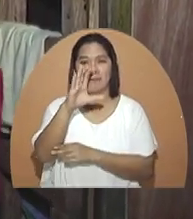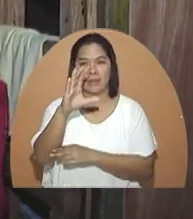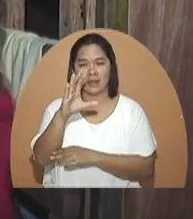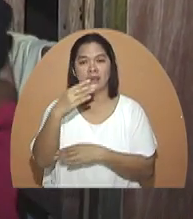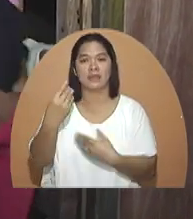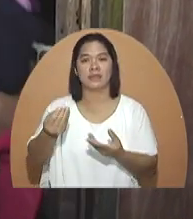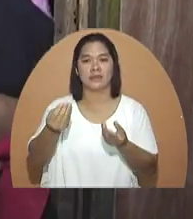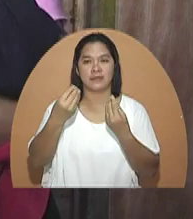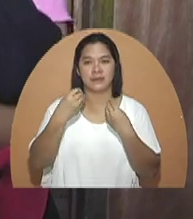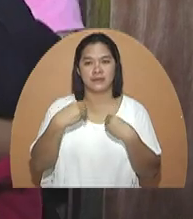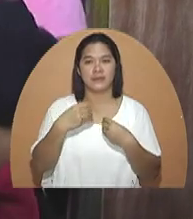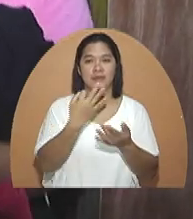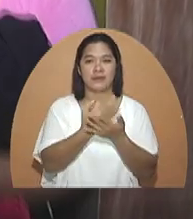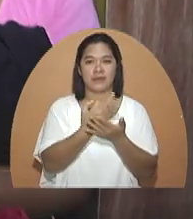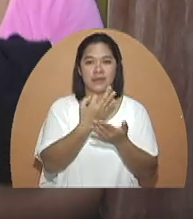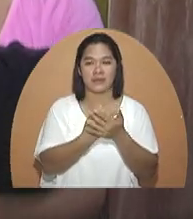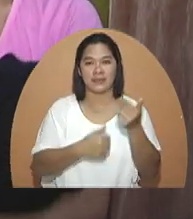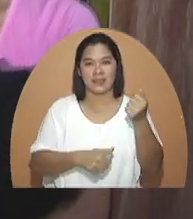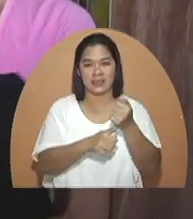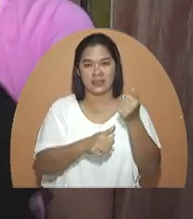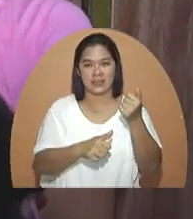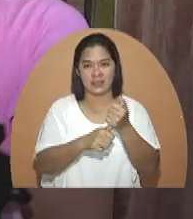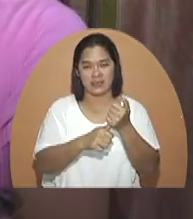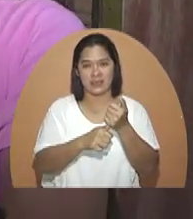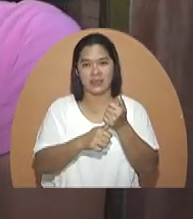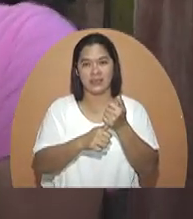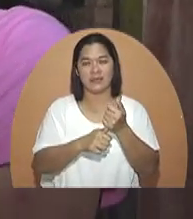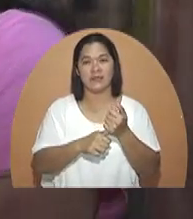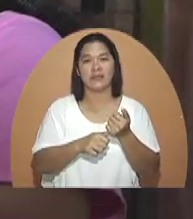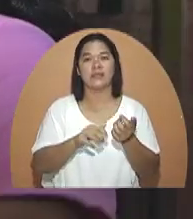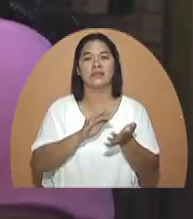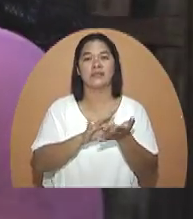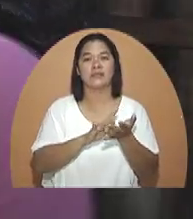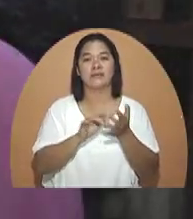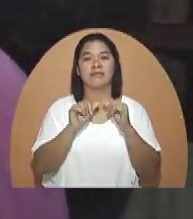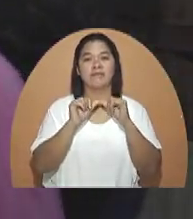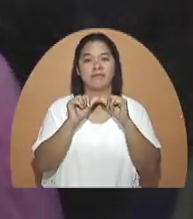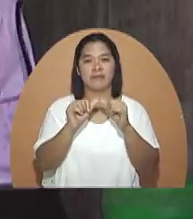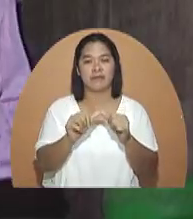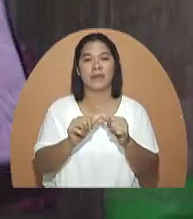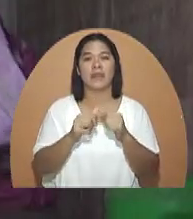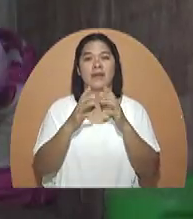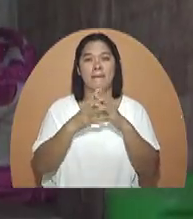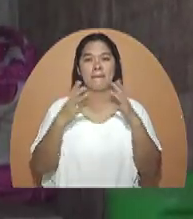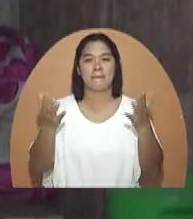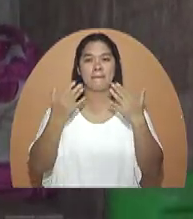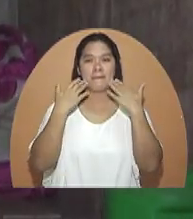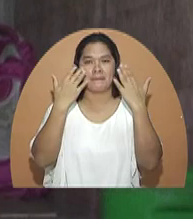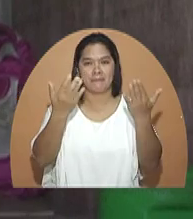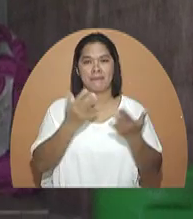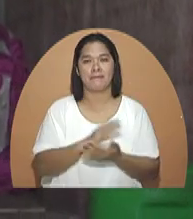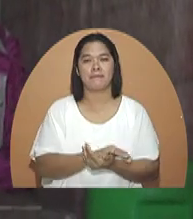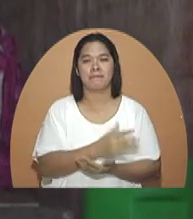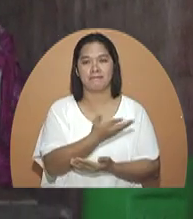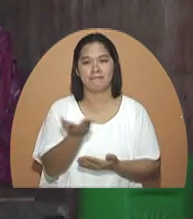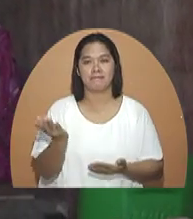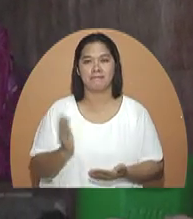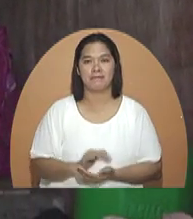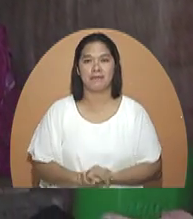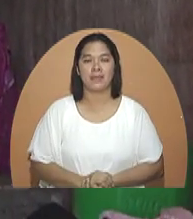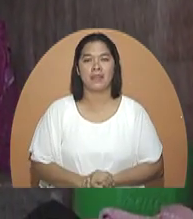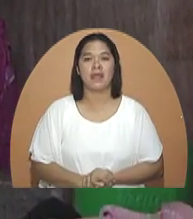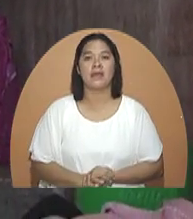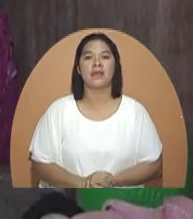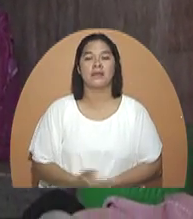na siyang nagbibigay ng financial assistance para sa kanyang maintenance medicines. Maraming salamat po sa inyong